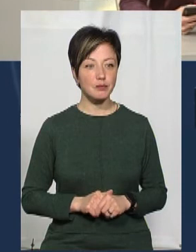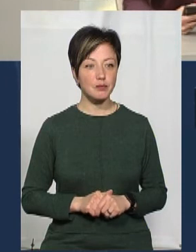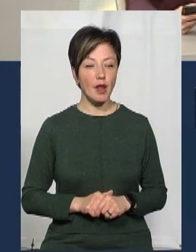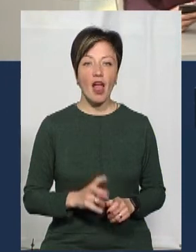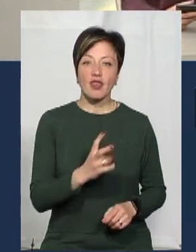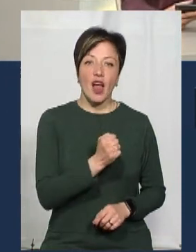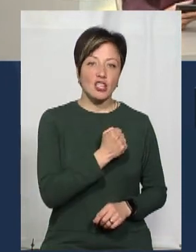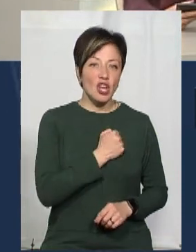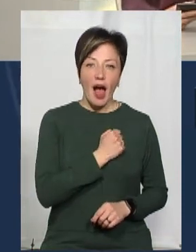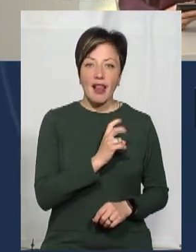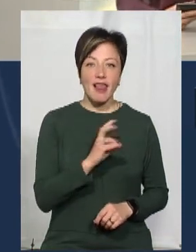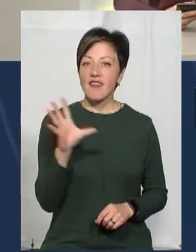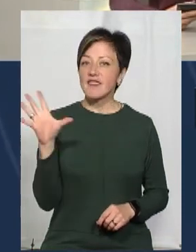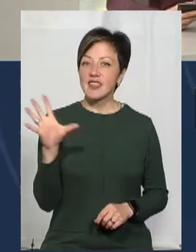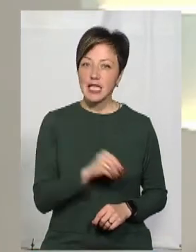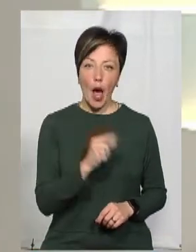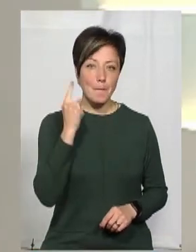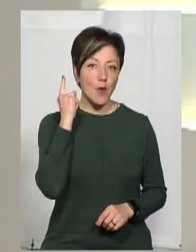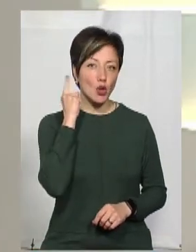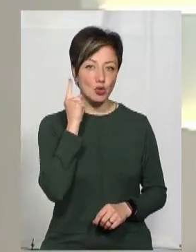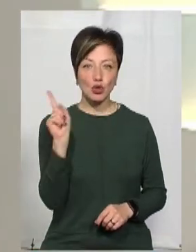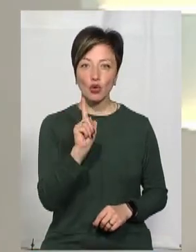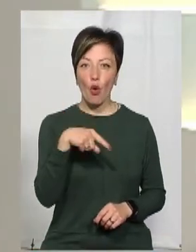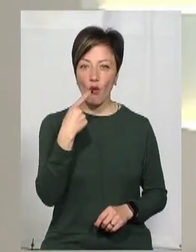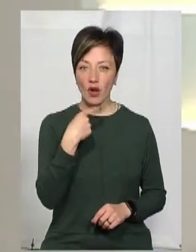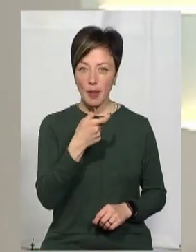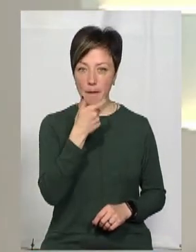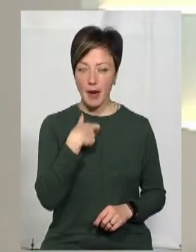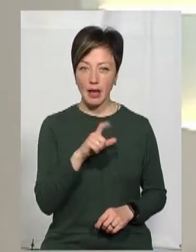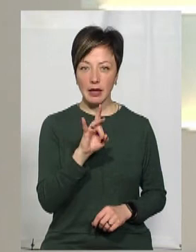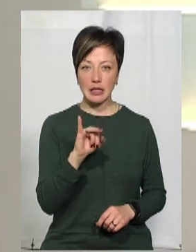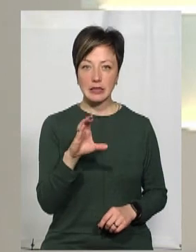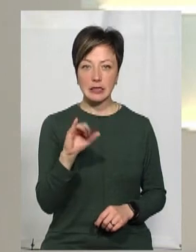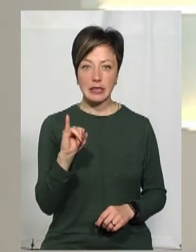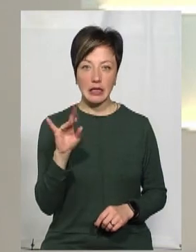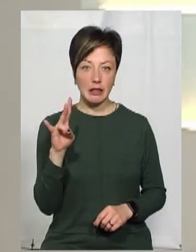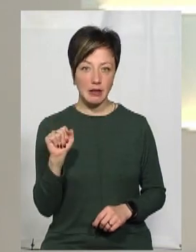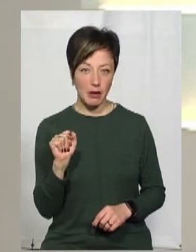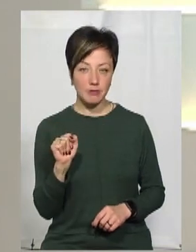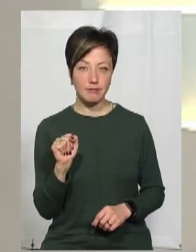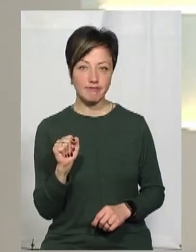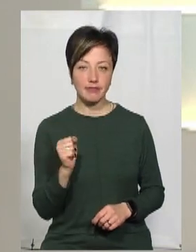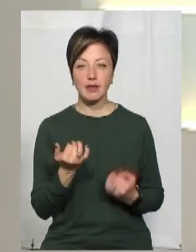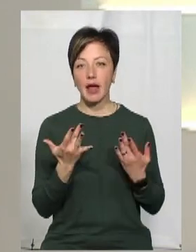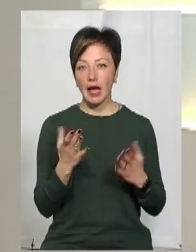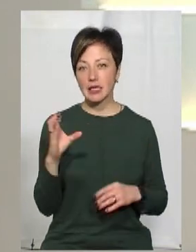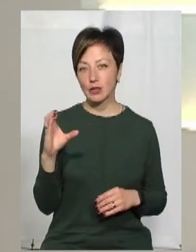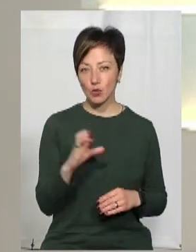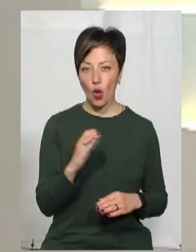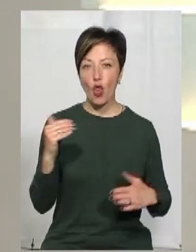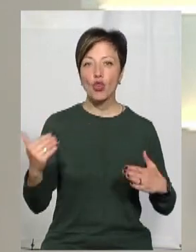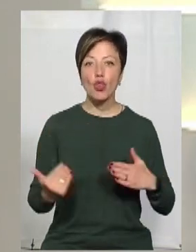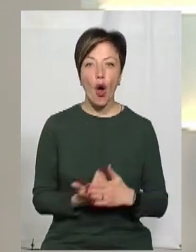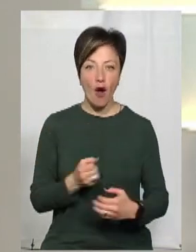На жаль, не все ми почули, що говорила пані Христина. Плену включення ми вибачимо через декілька секунды.